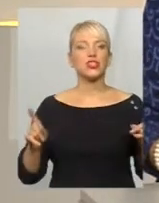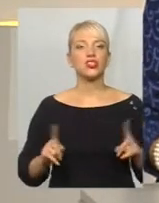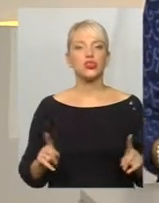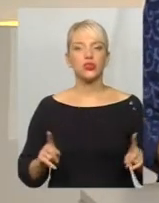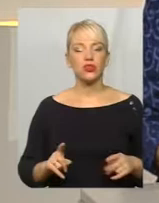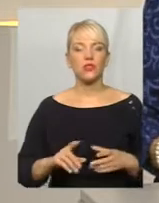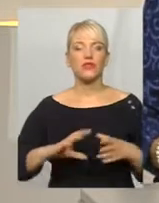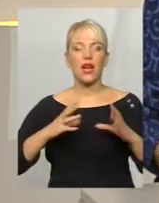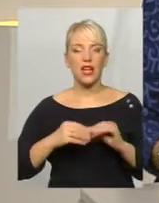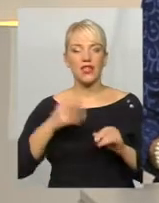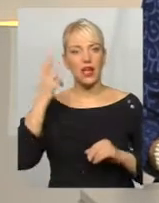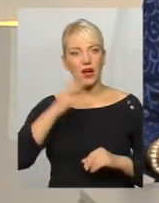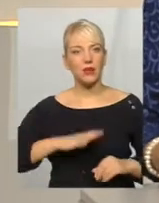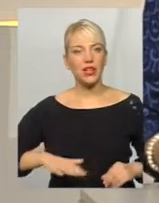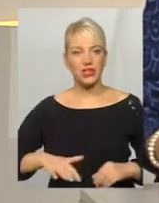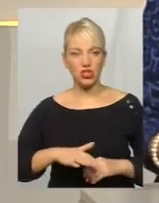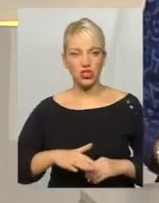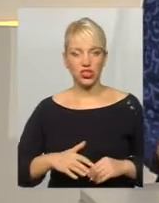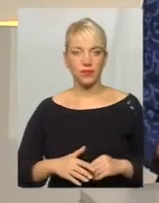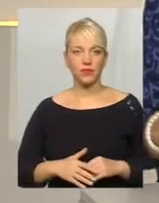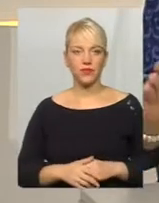взагалі на Хмельниччині